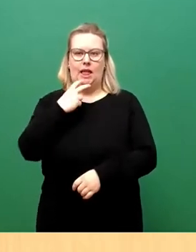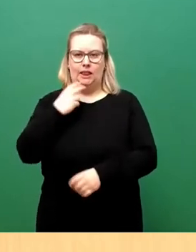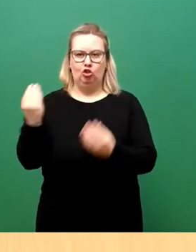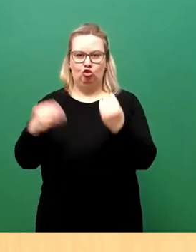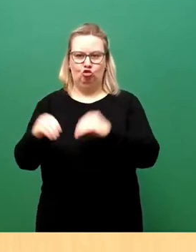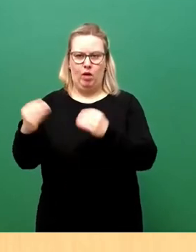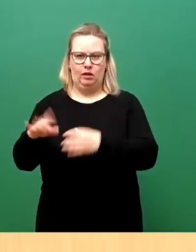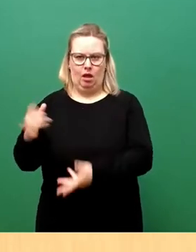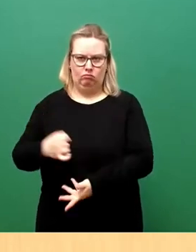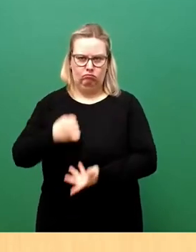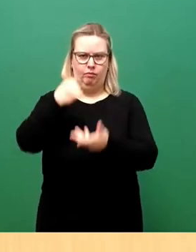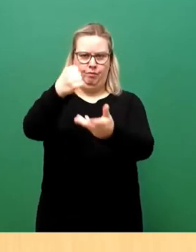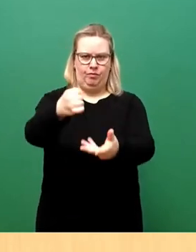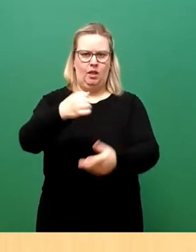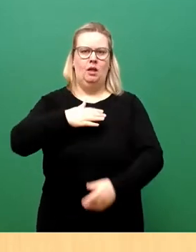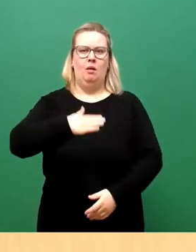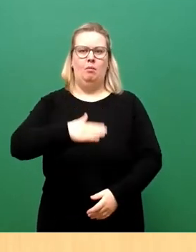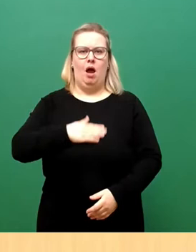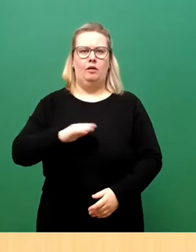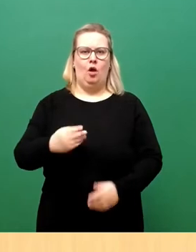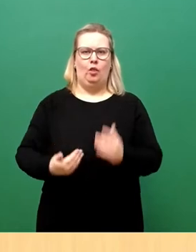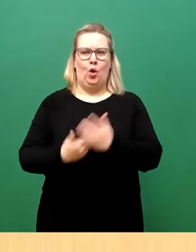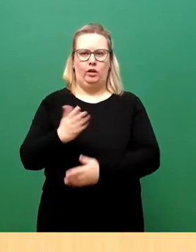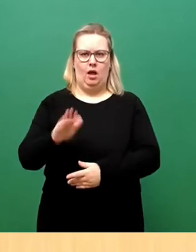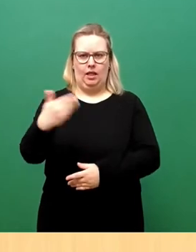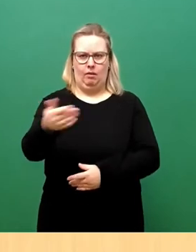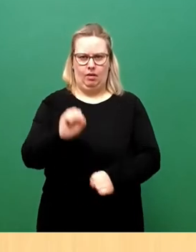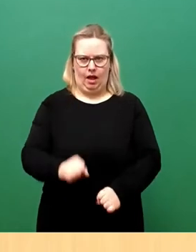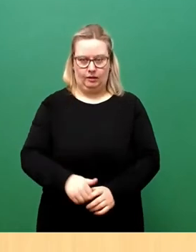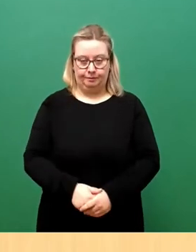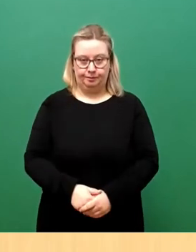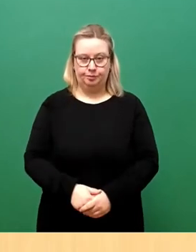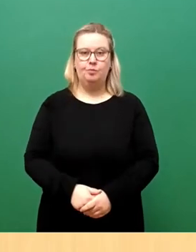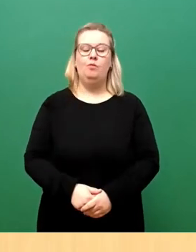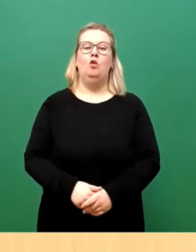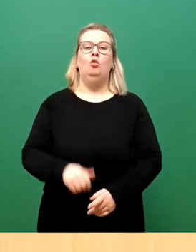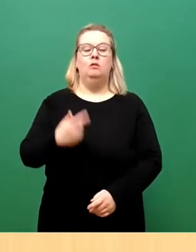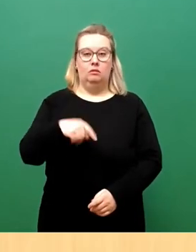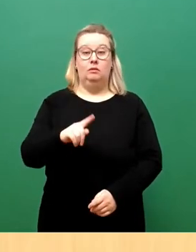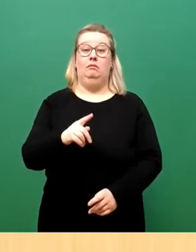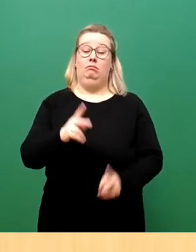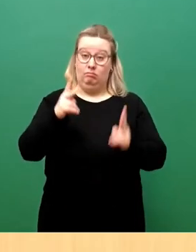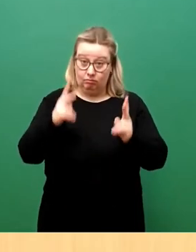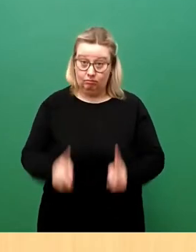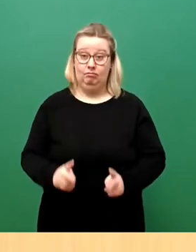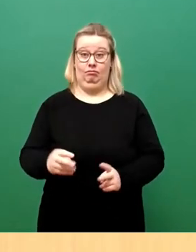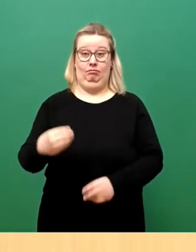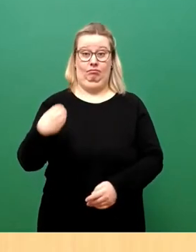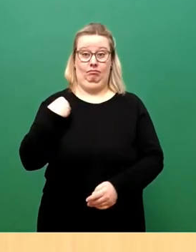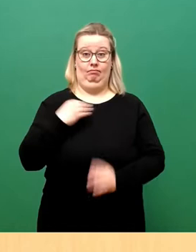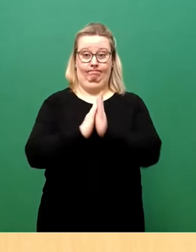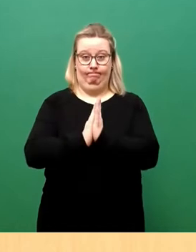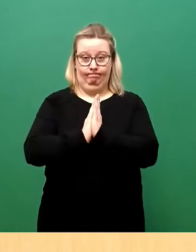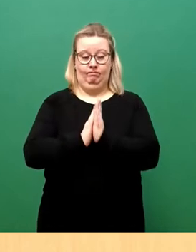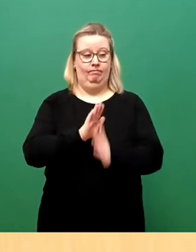Empfängern in Bad Neuenahr überreichen. Und ich bin gebeten worden, explizit gebeten worden, Ihnen und den